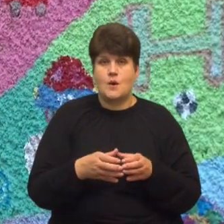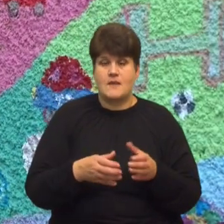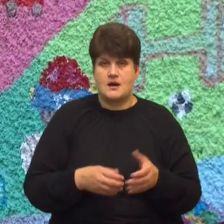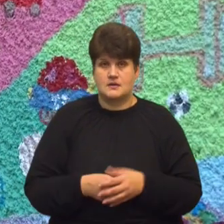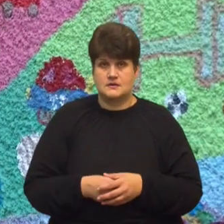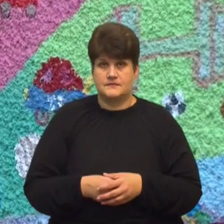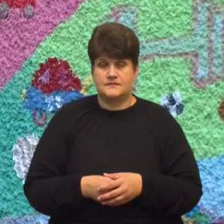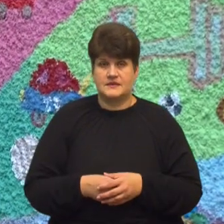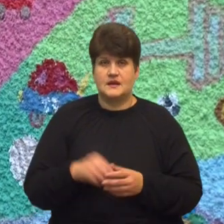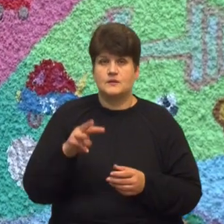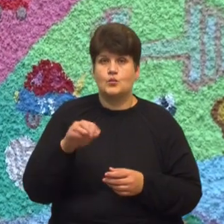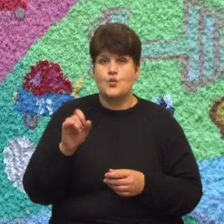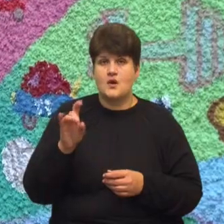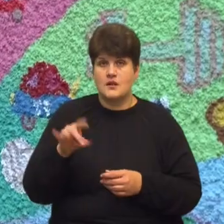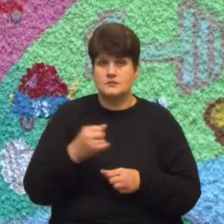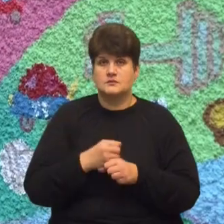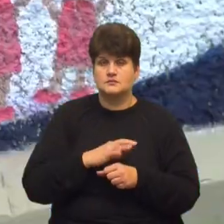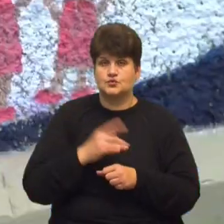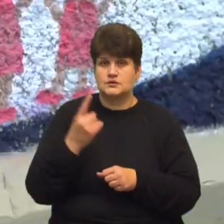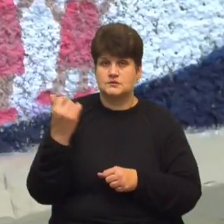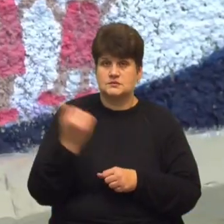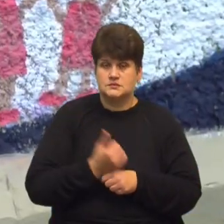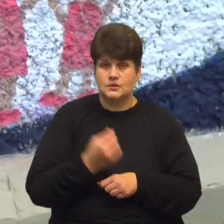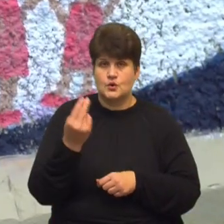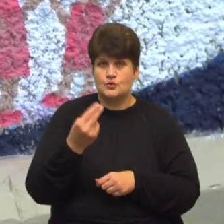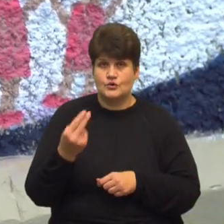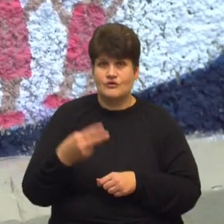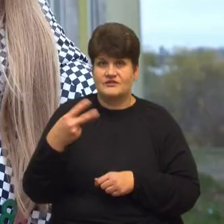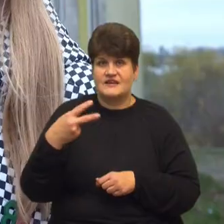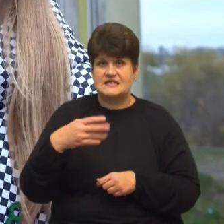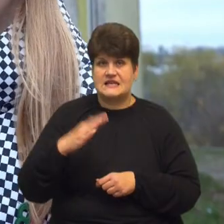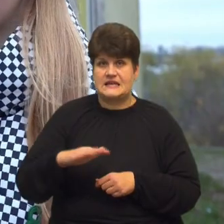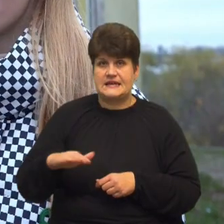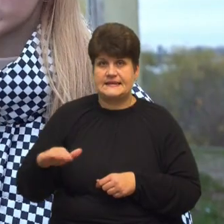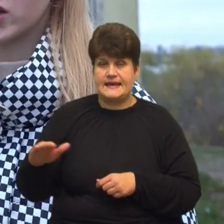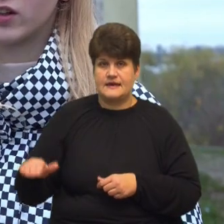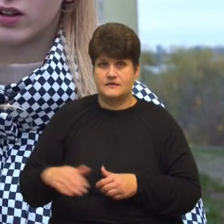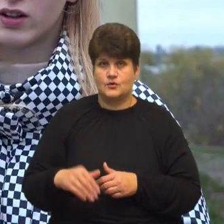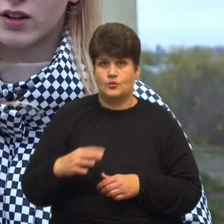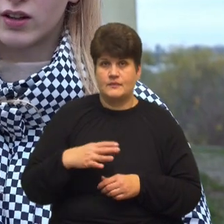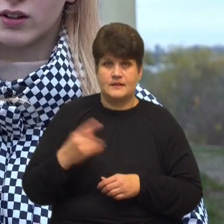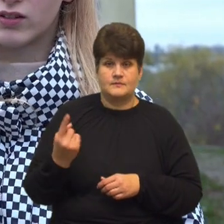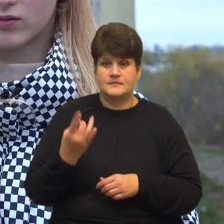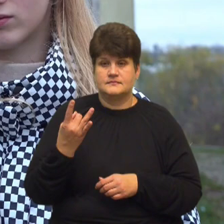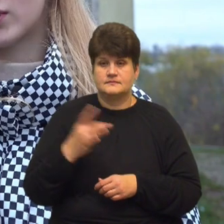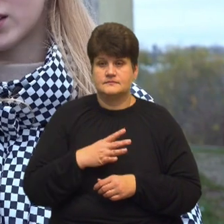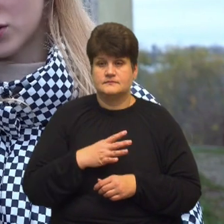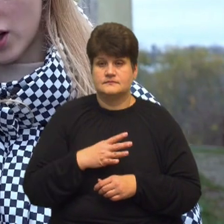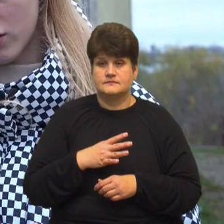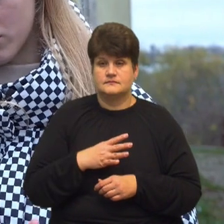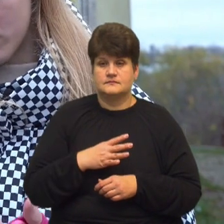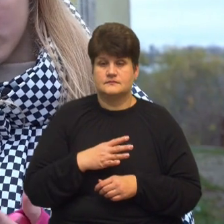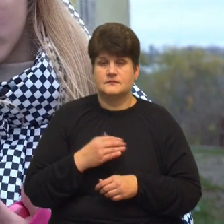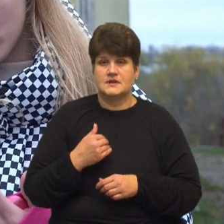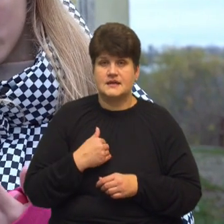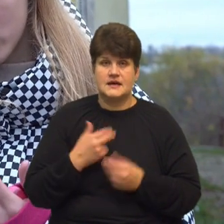Над моралом працювали тиждень. Розмальовували стіну 20 дітей. В мене було вперше. Я,